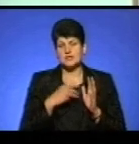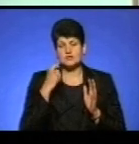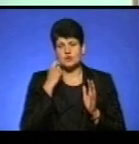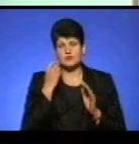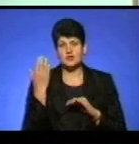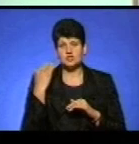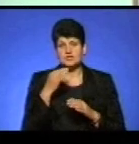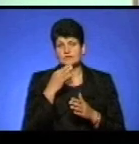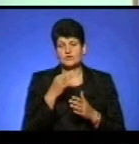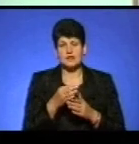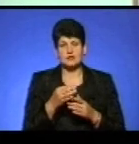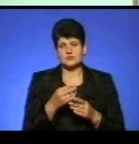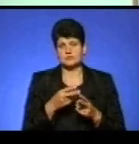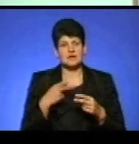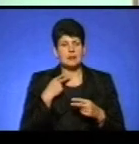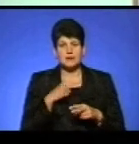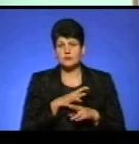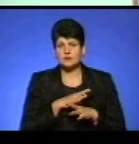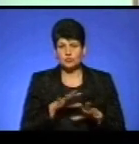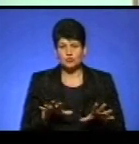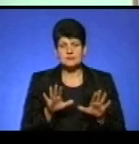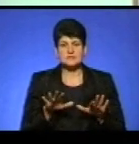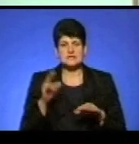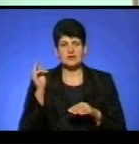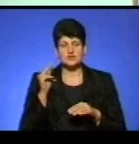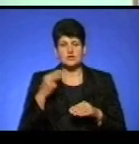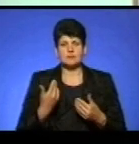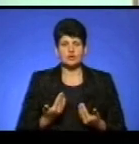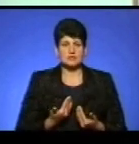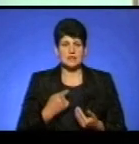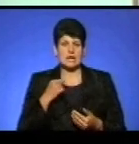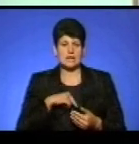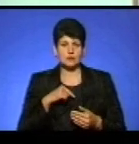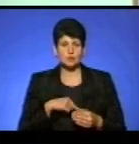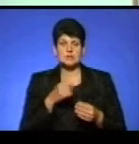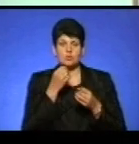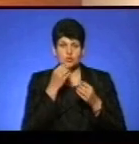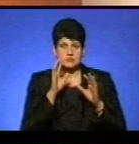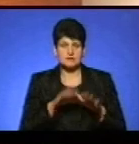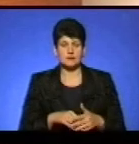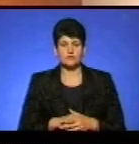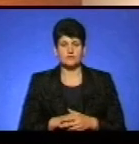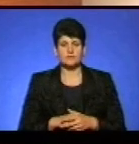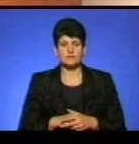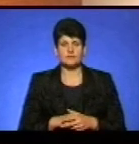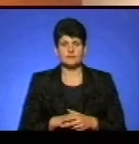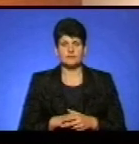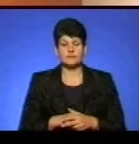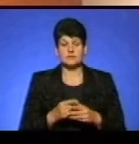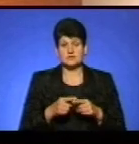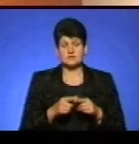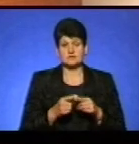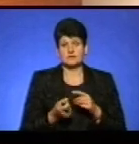Раніше до відповідальності він не притягався. З місце навчання та проживання характеризується позитивно. Це все виникло